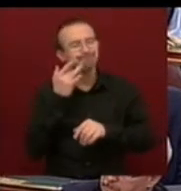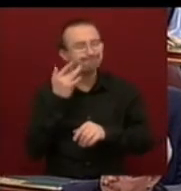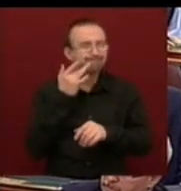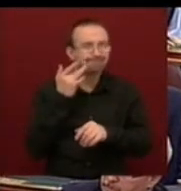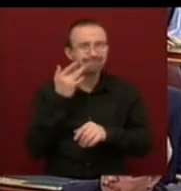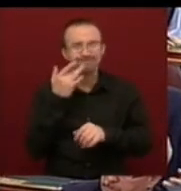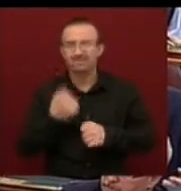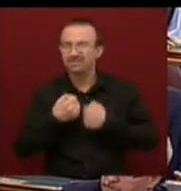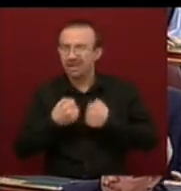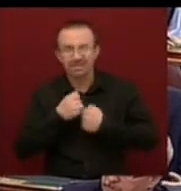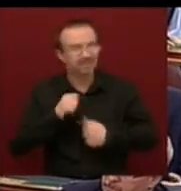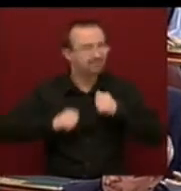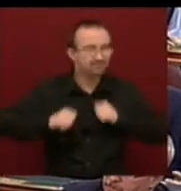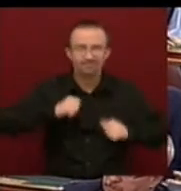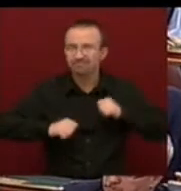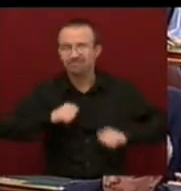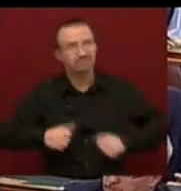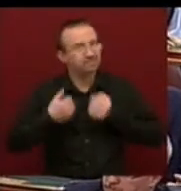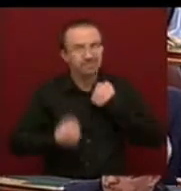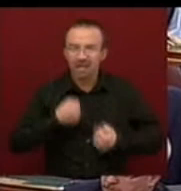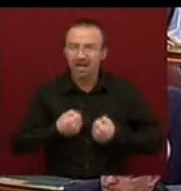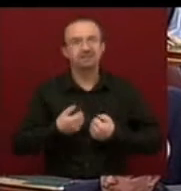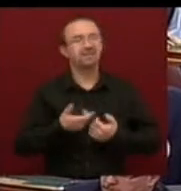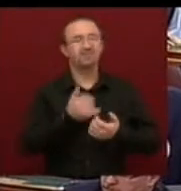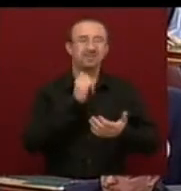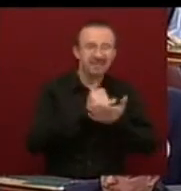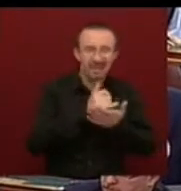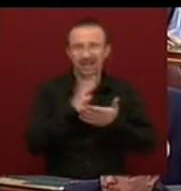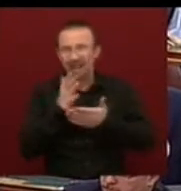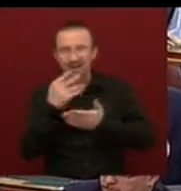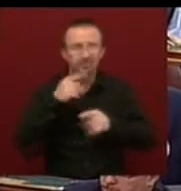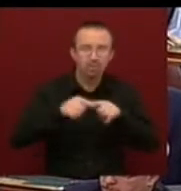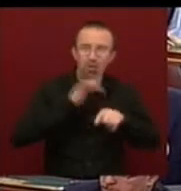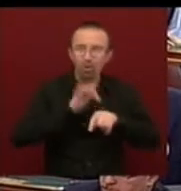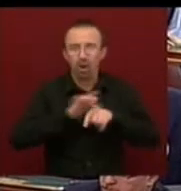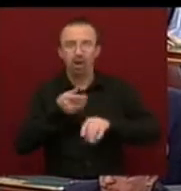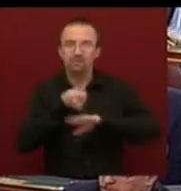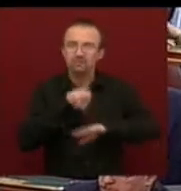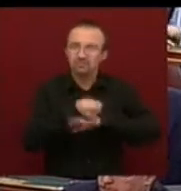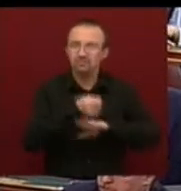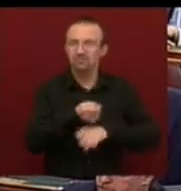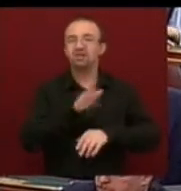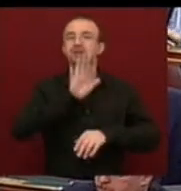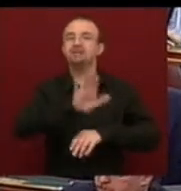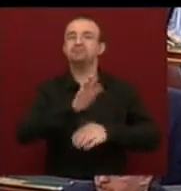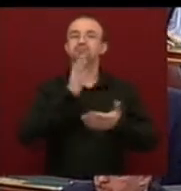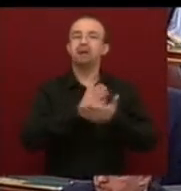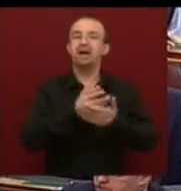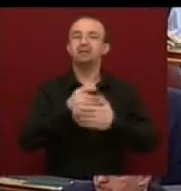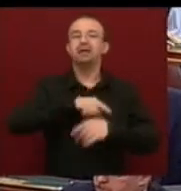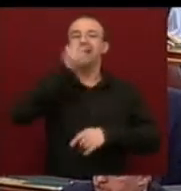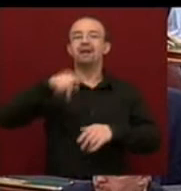nyikorogva, nagyon-nagyon nehezen, hol igen, hol nem, de megpróbálnak törleszteni. Az ő számukra áll nyitva az